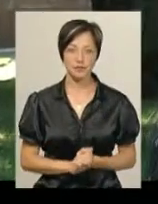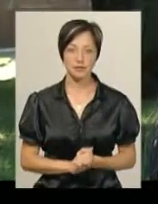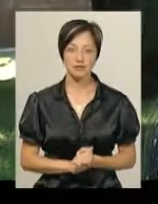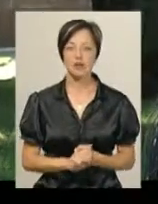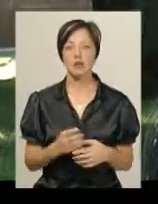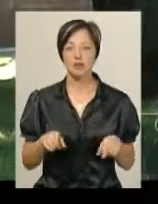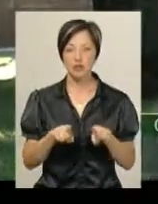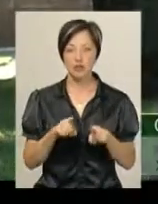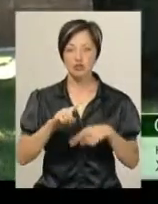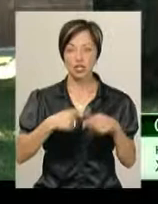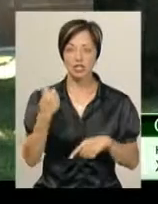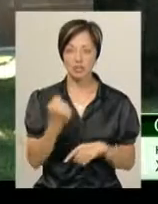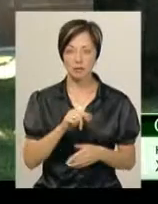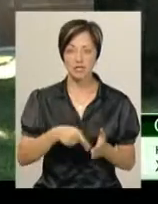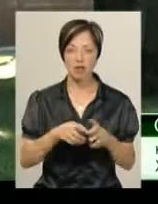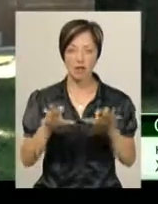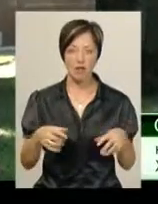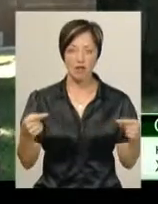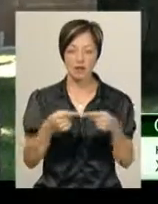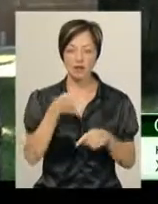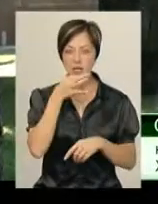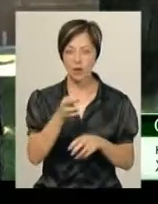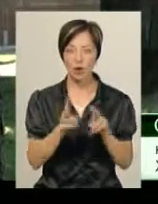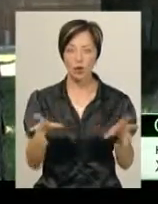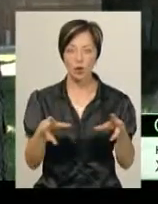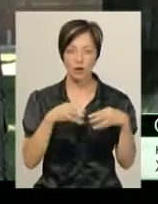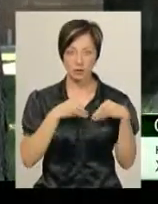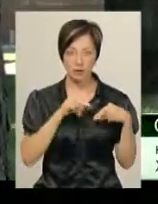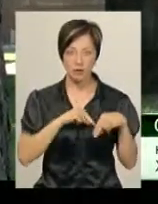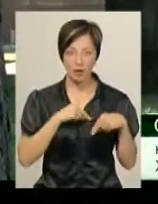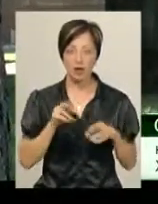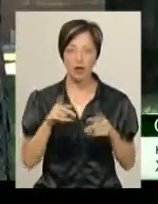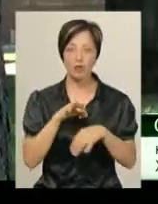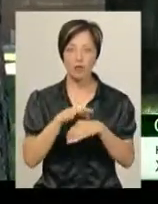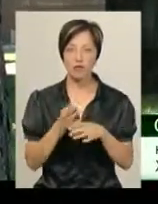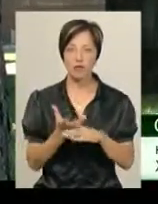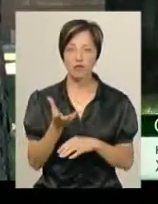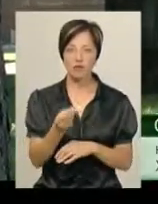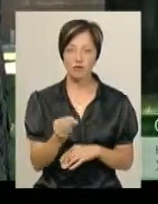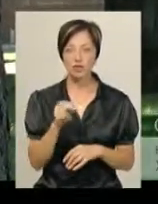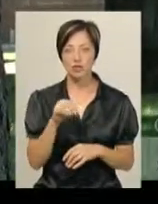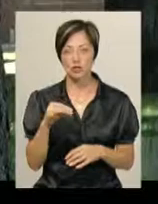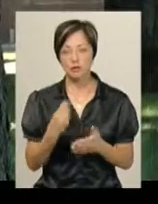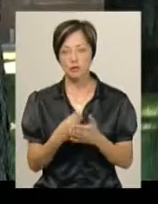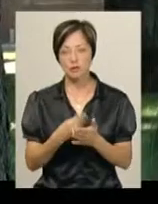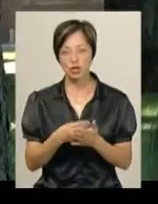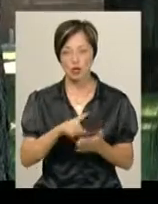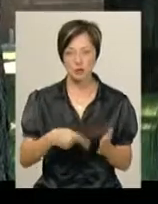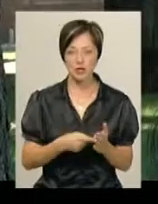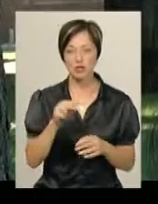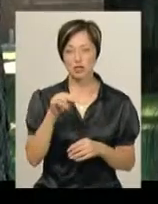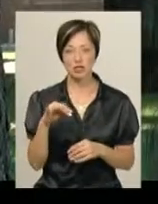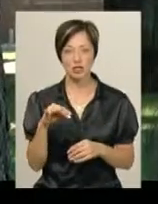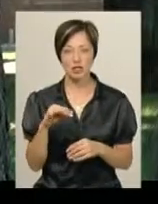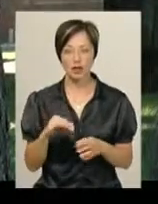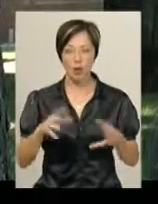лугова може вже точно сказати наших партнерів, яким чином будемо проводити фінансування, чи міським бюджетом, чи це буде дійсно